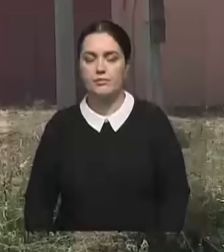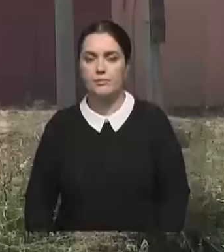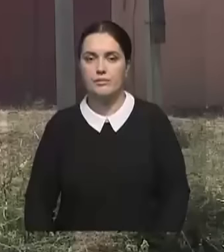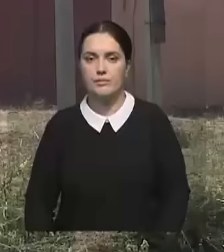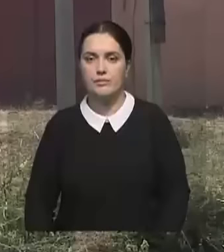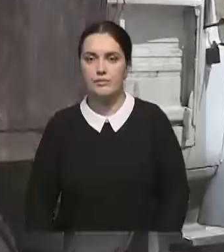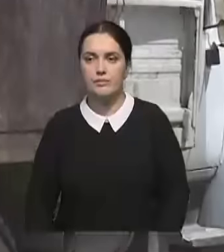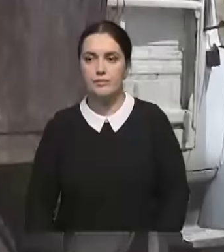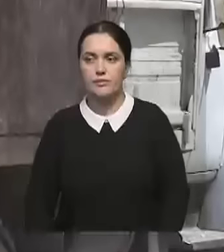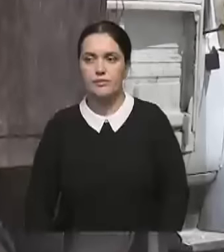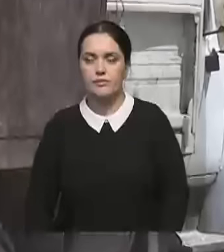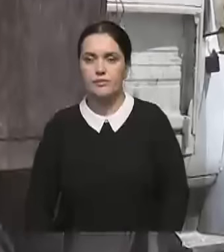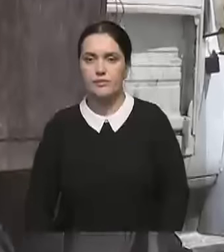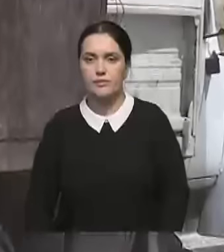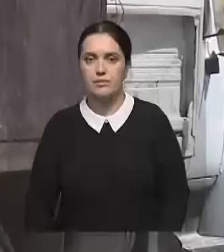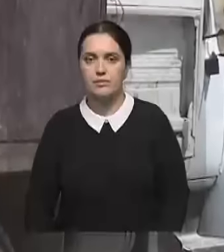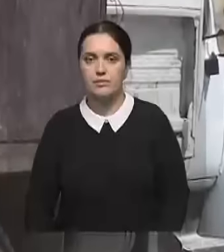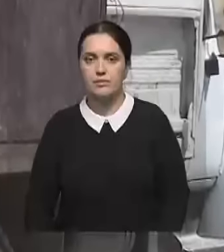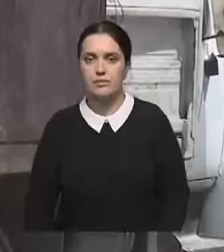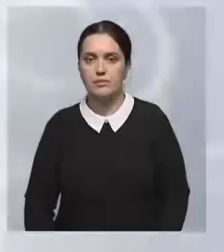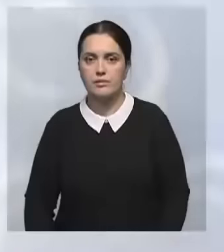Абиш, Туркестанская область, 24КИЗ.